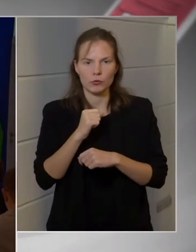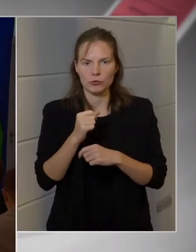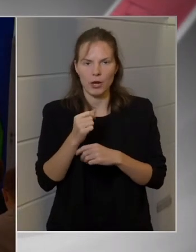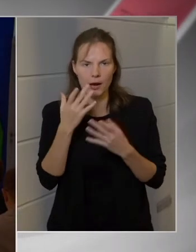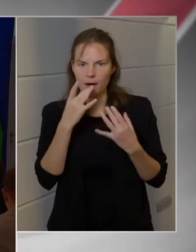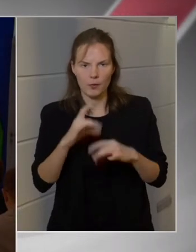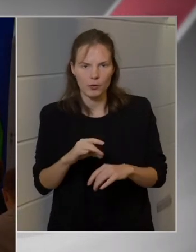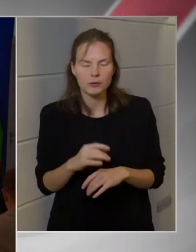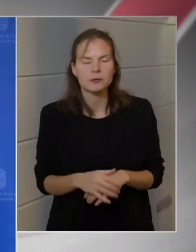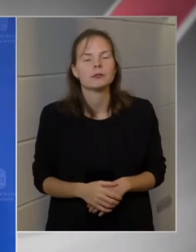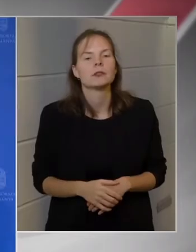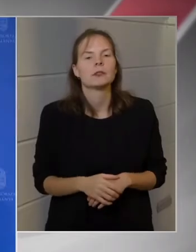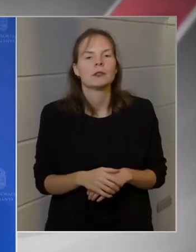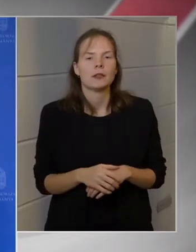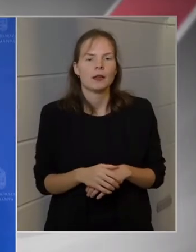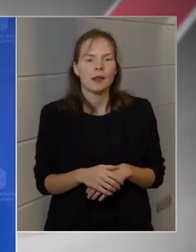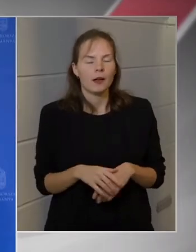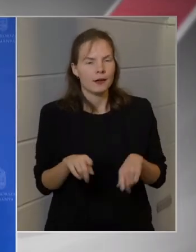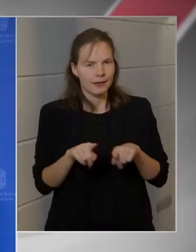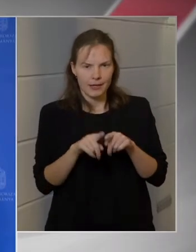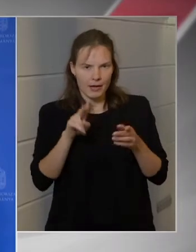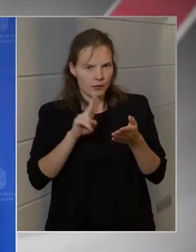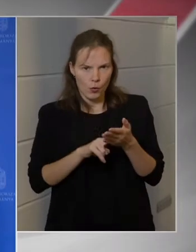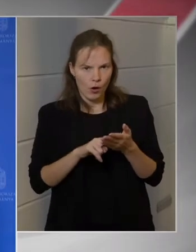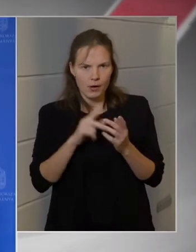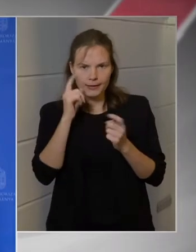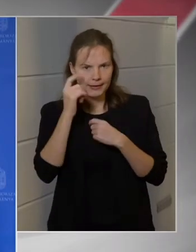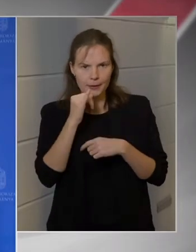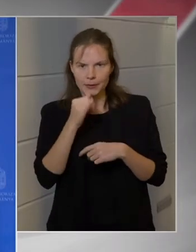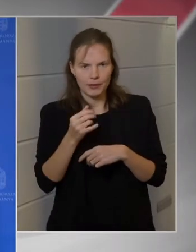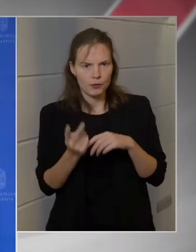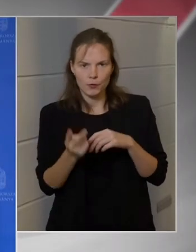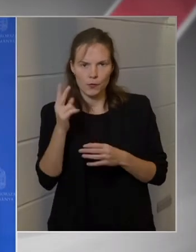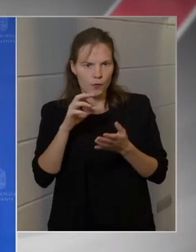Most túlozom, hogy ilyen jogos útsága szerintem nincs a fővárosnak,